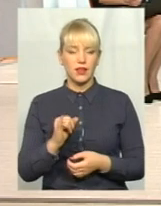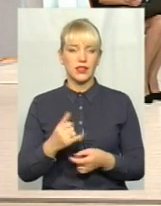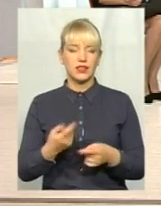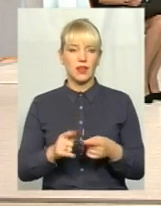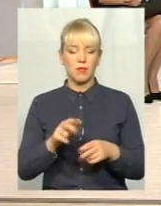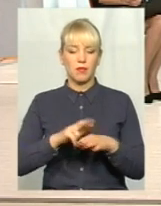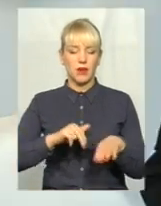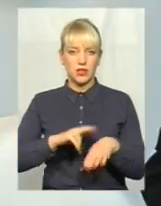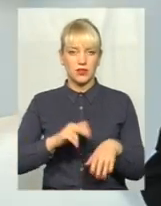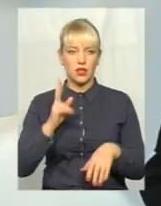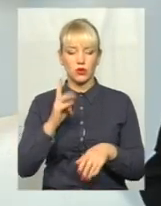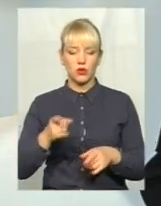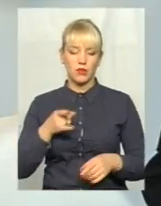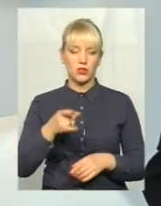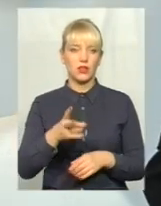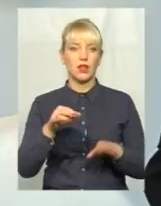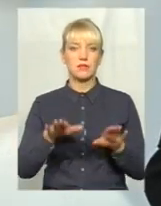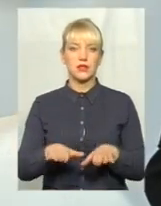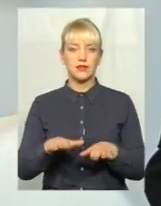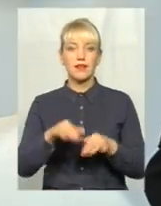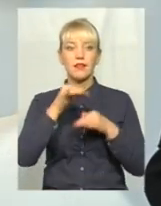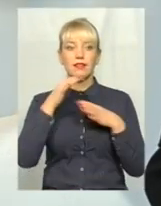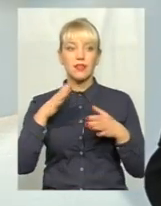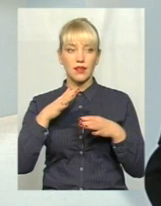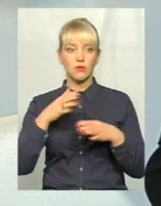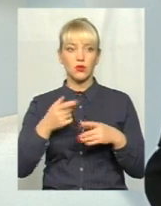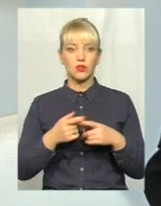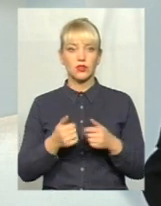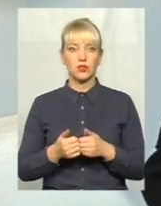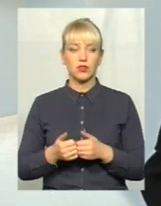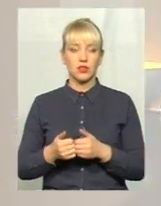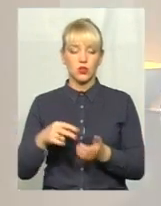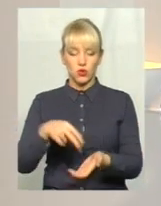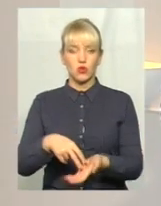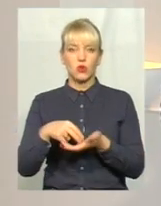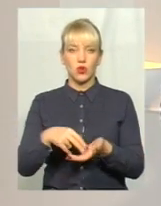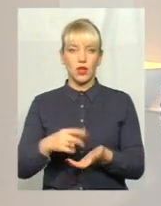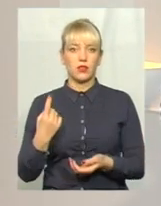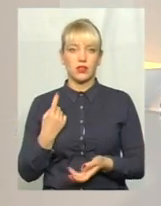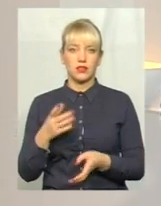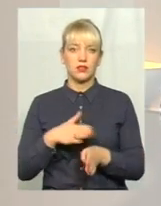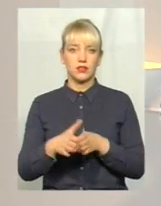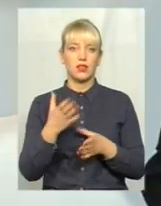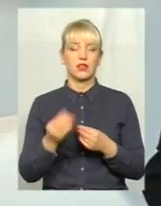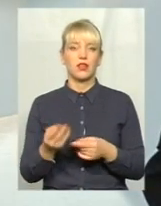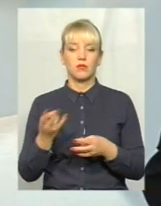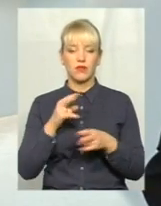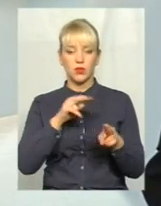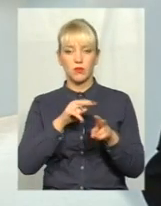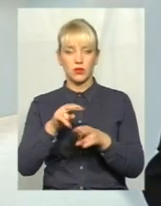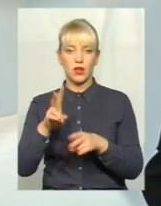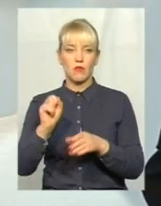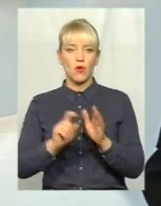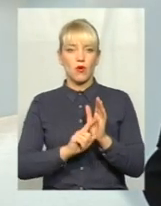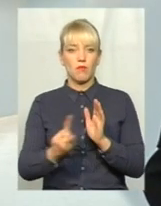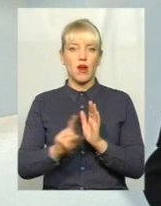працівники поліції, які приїжджають на місце, вони не можуть коло цього транспортного засобу простояти цілу зміну. Їм необхідно патрулювати по маршруту,